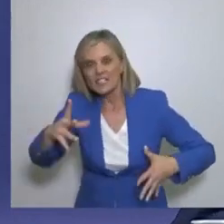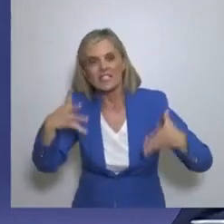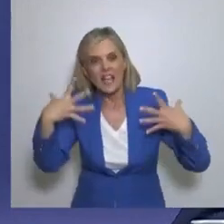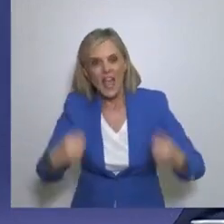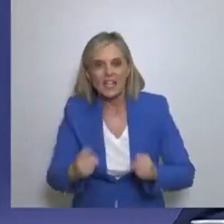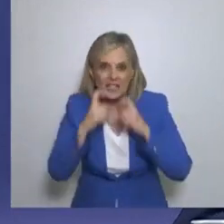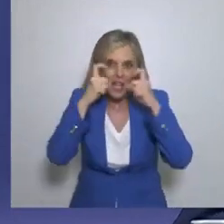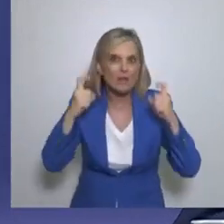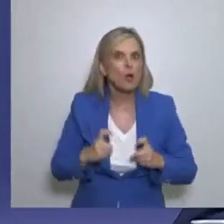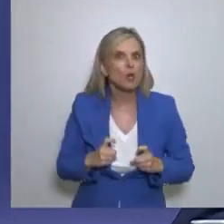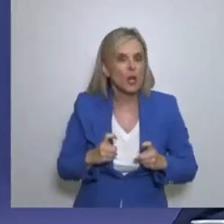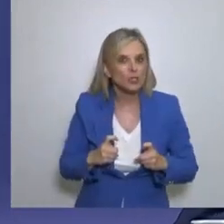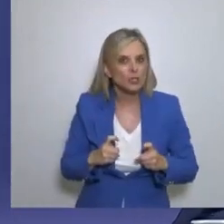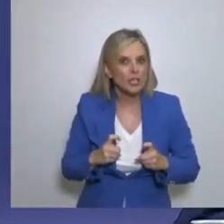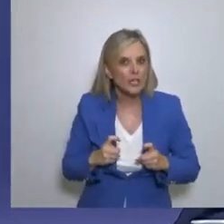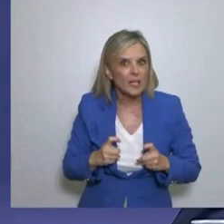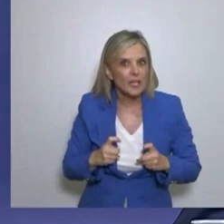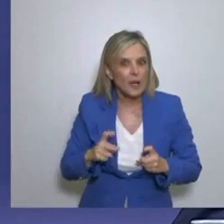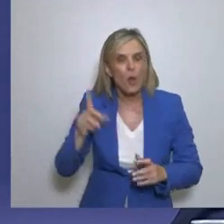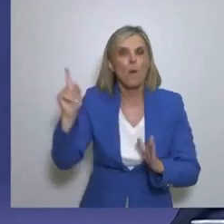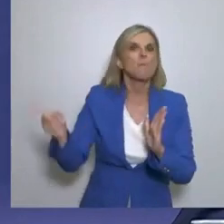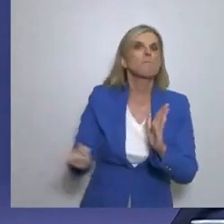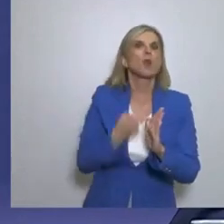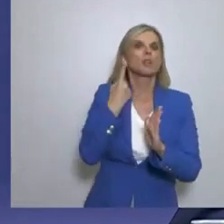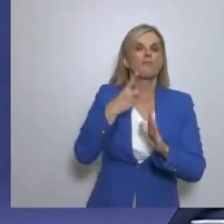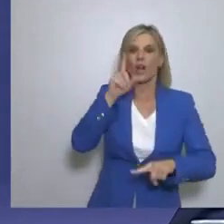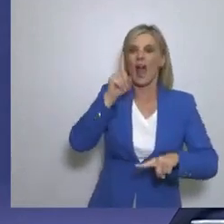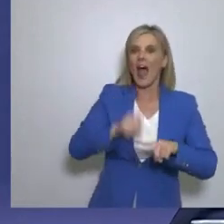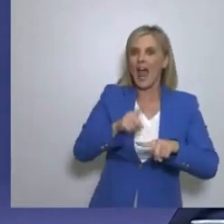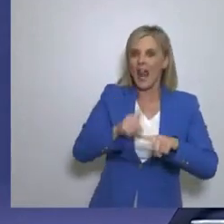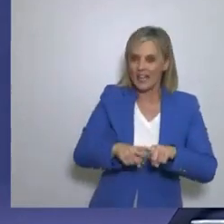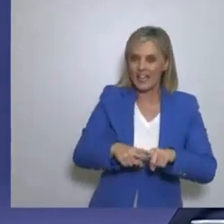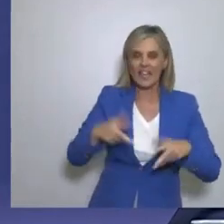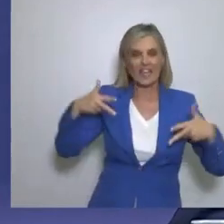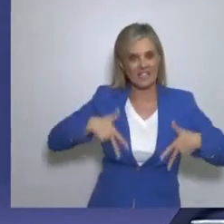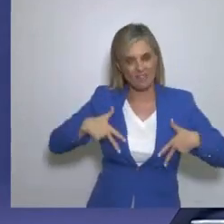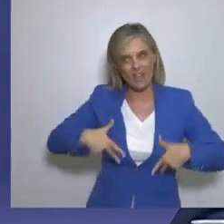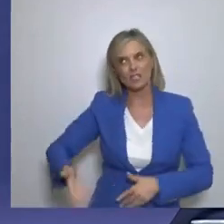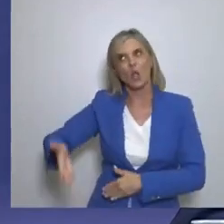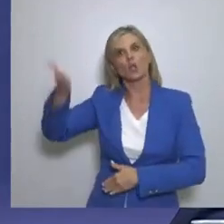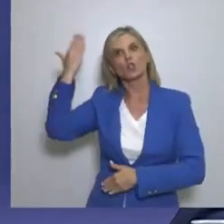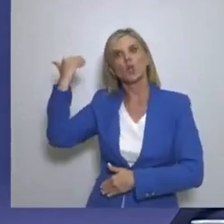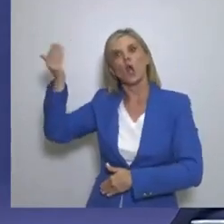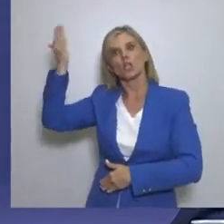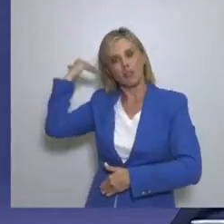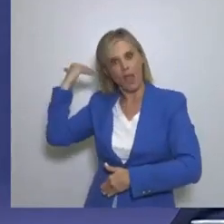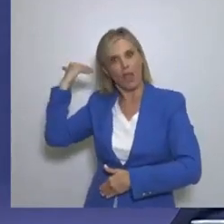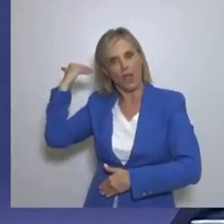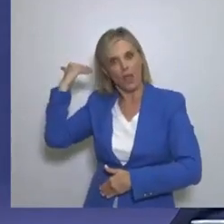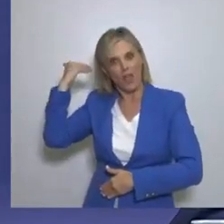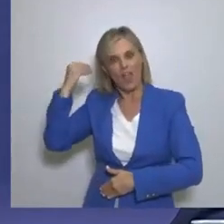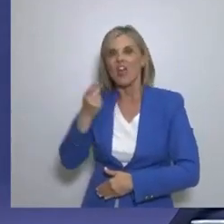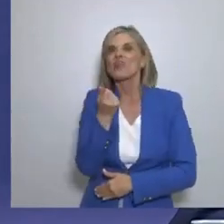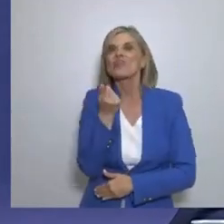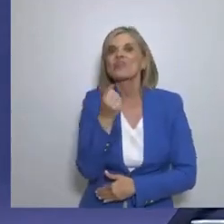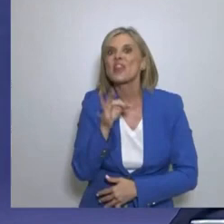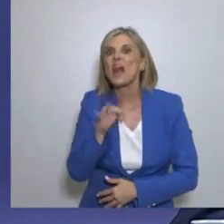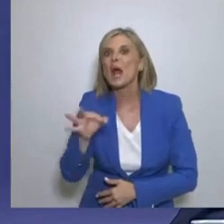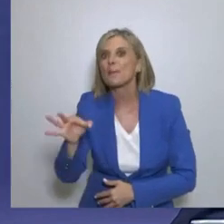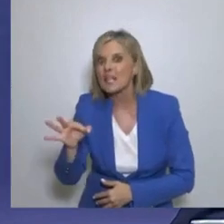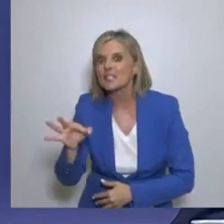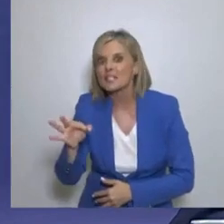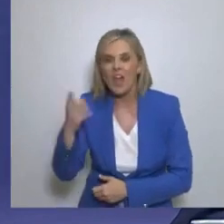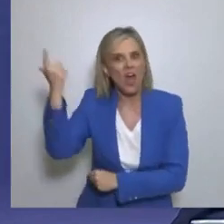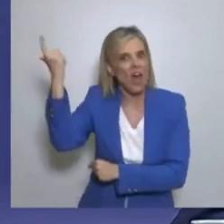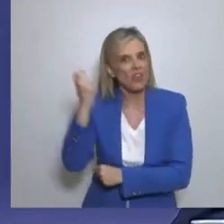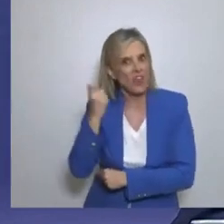1,5 δις δάνειο την πρώτη φορά και 2,5 δις δολάρια τότε όταν ήταν χρυσές ή δραχμές. Άρα τώρα έχει